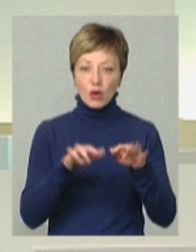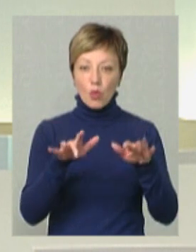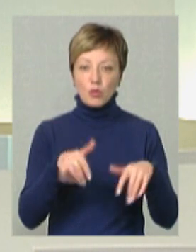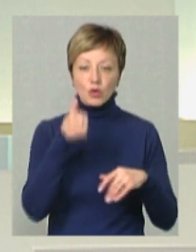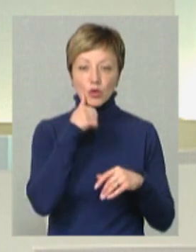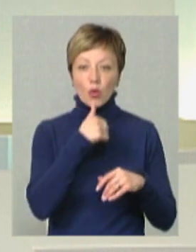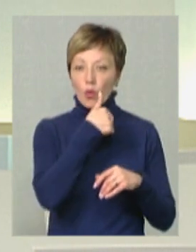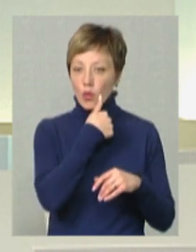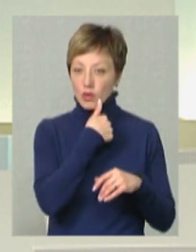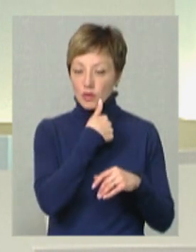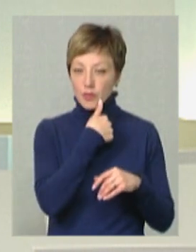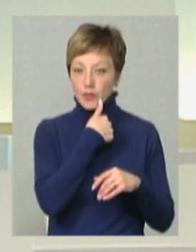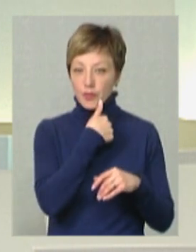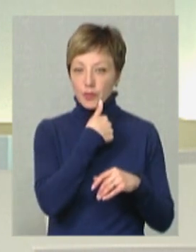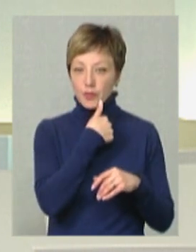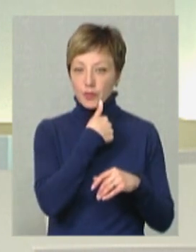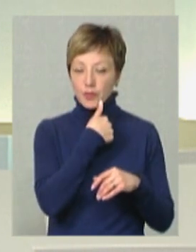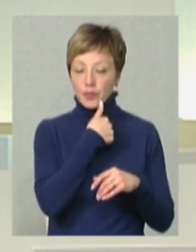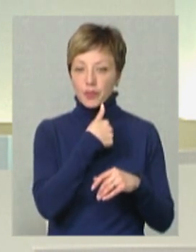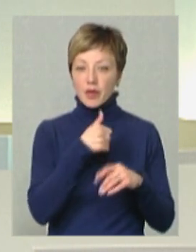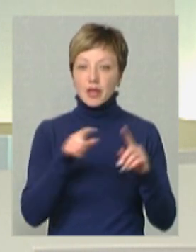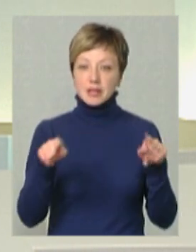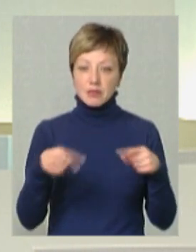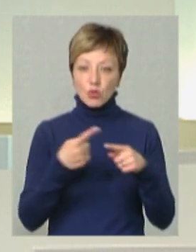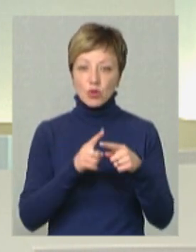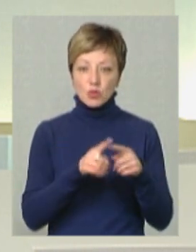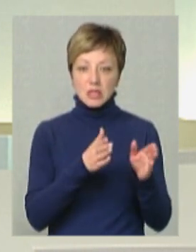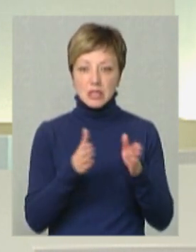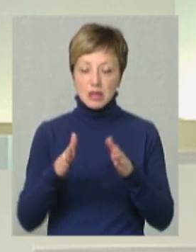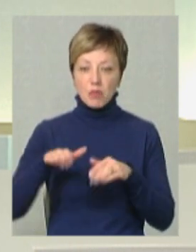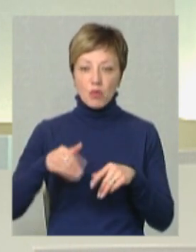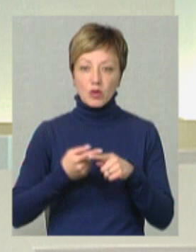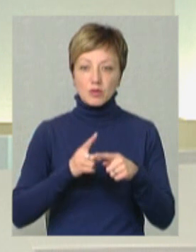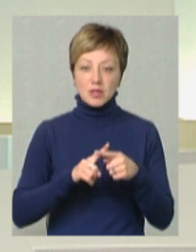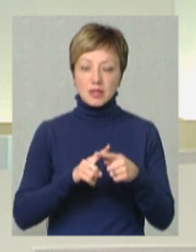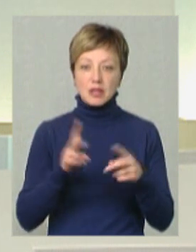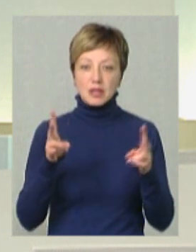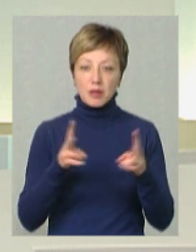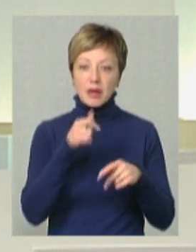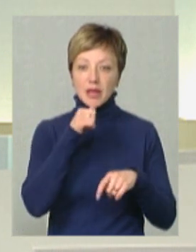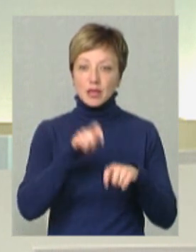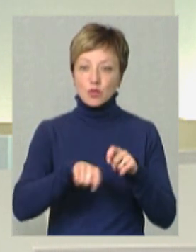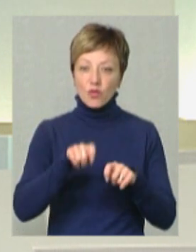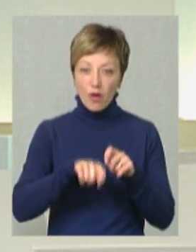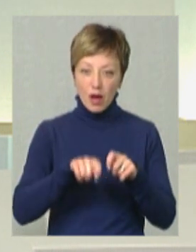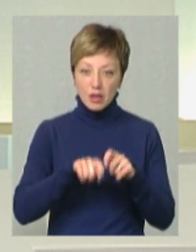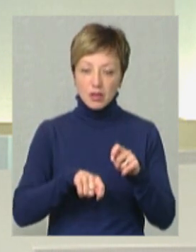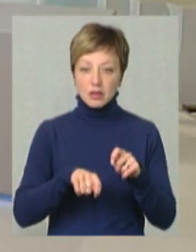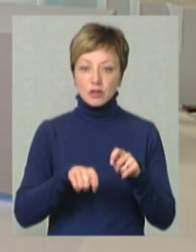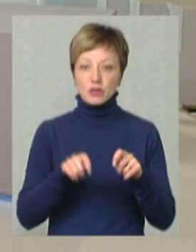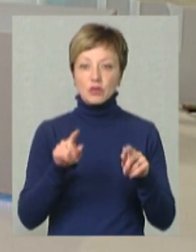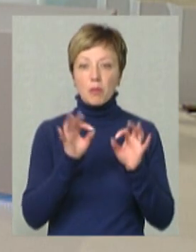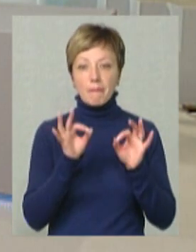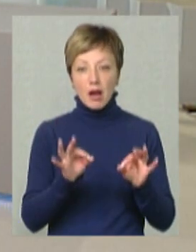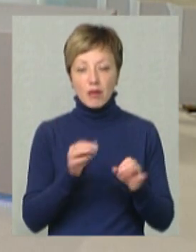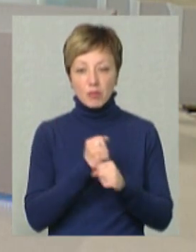код, створює цю систему. Потім систему треба перевірити, що